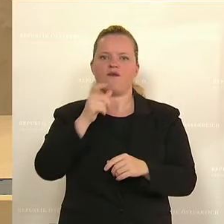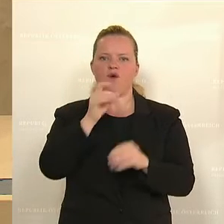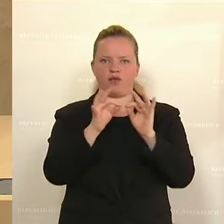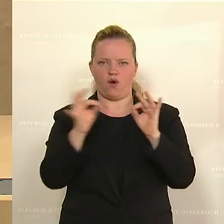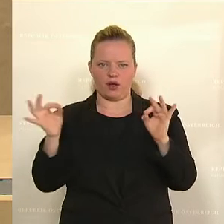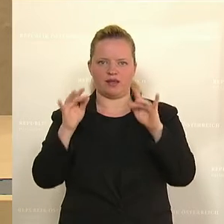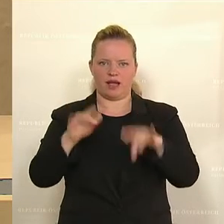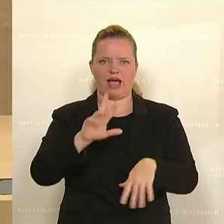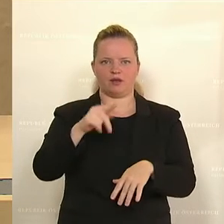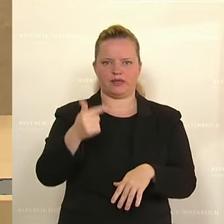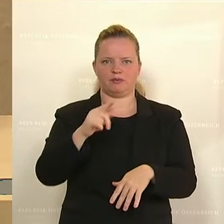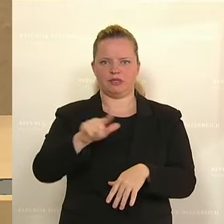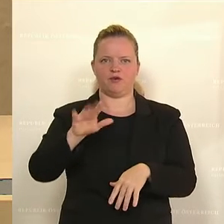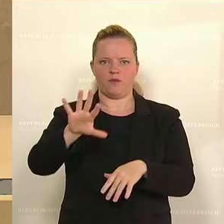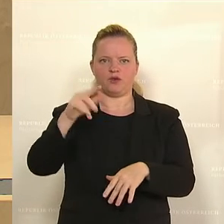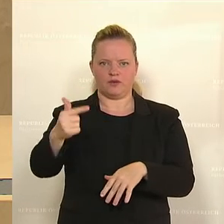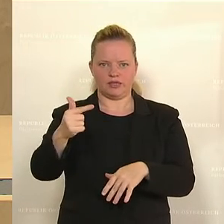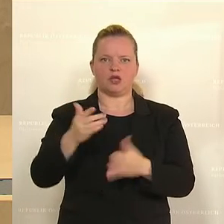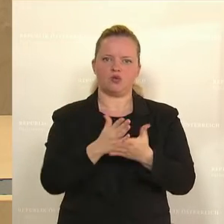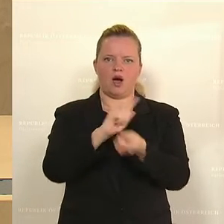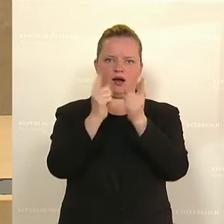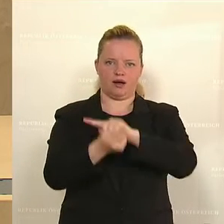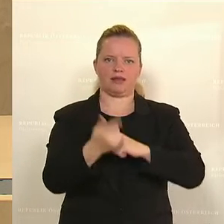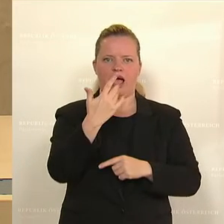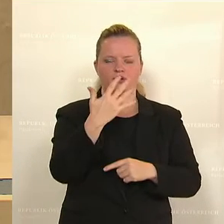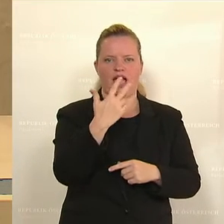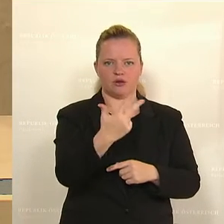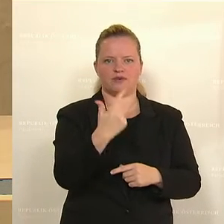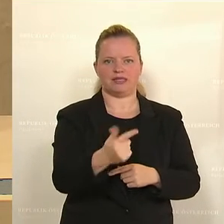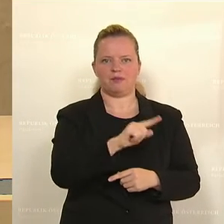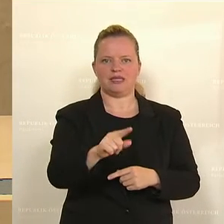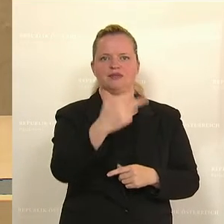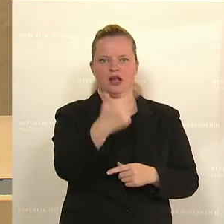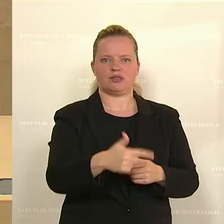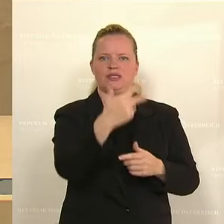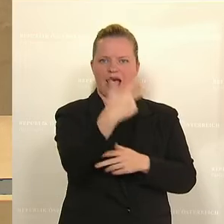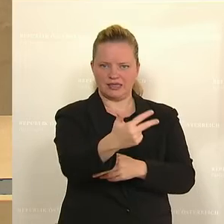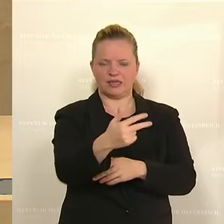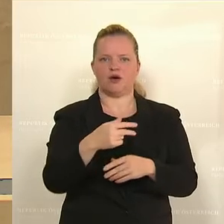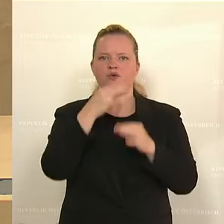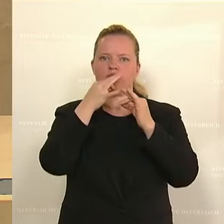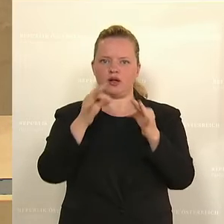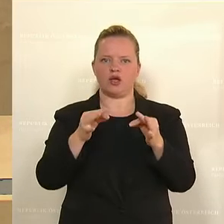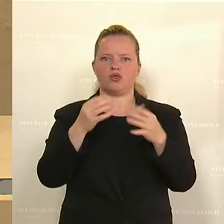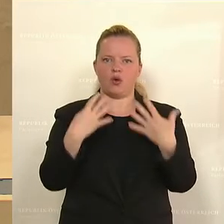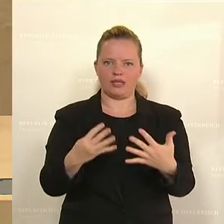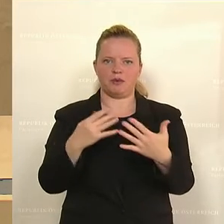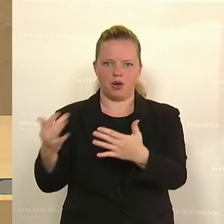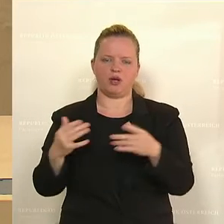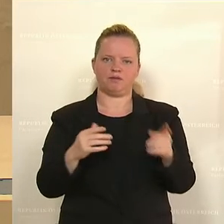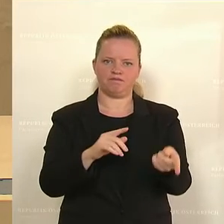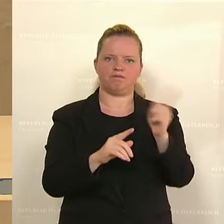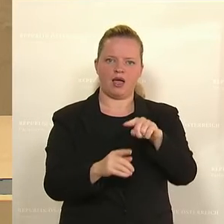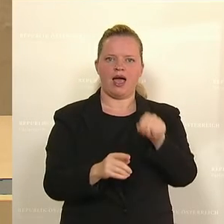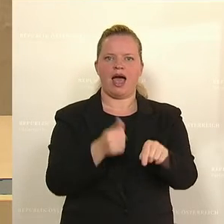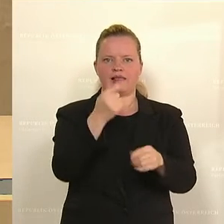2023 bis 2025 durch die Wortfolge 2023 bis 2030 sowie die Wortfolge 190 Millionen Euro durch die Wortfolge